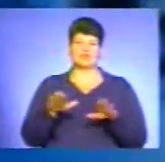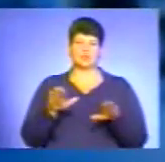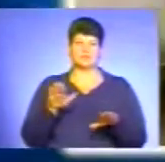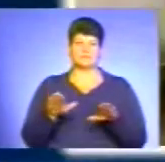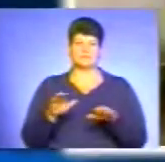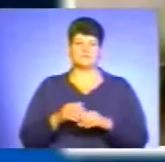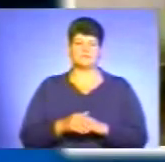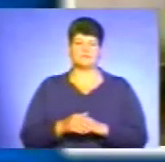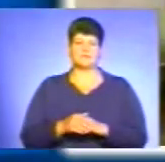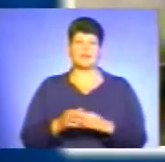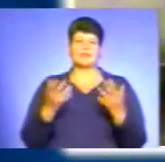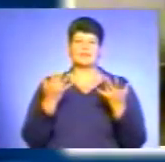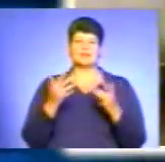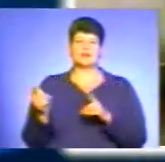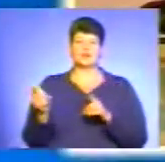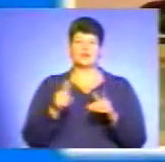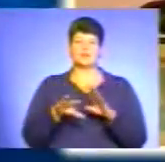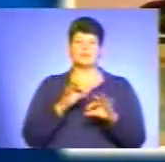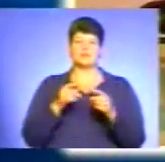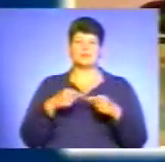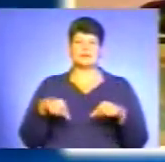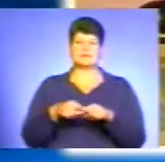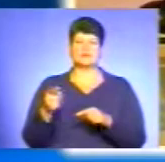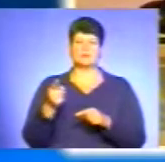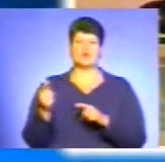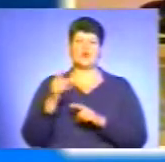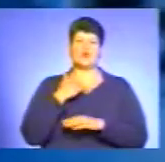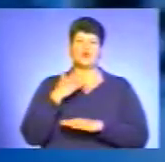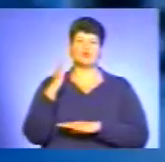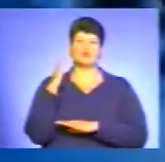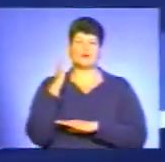Наскільки готові виборчі дільниці Тернопільщини до голосування?